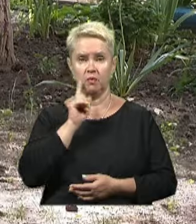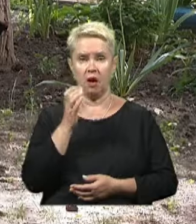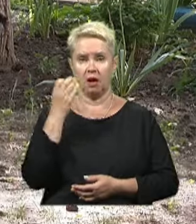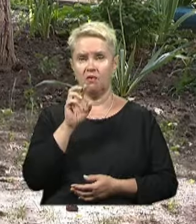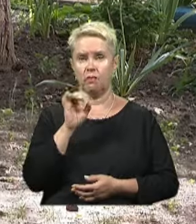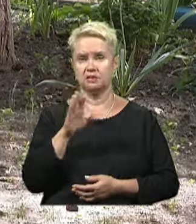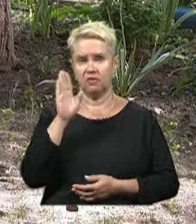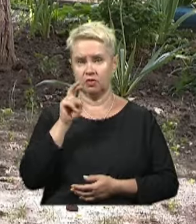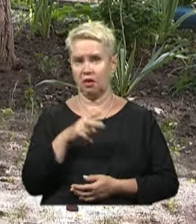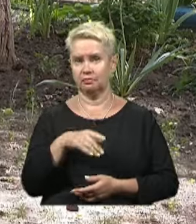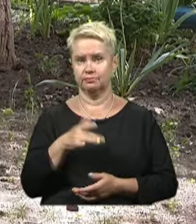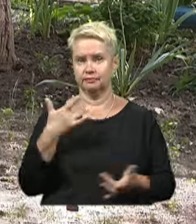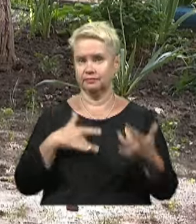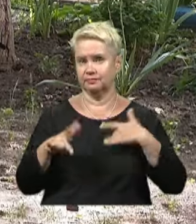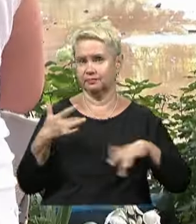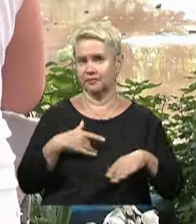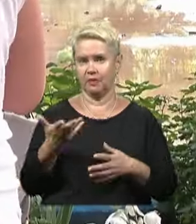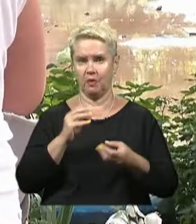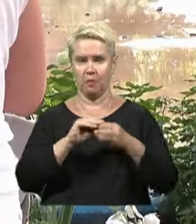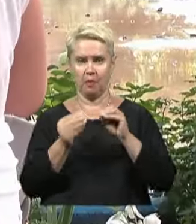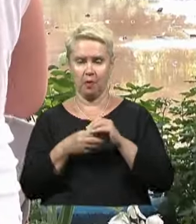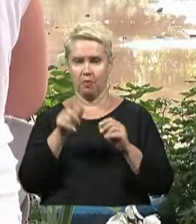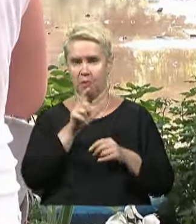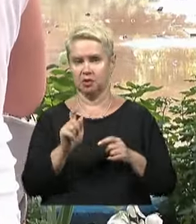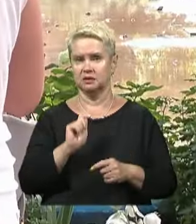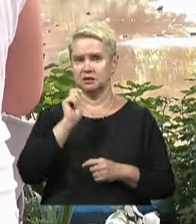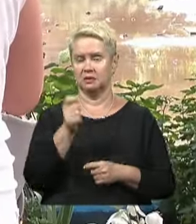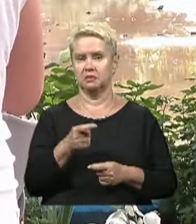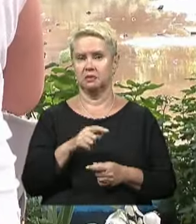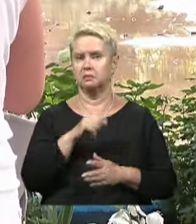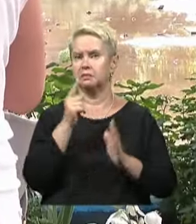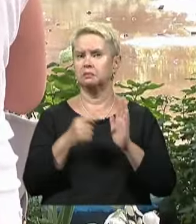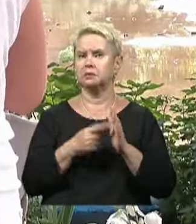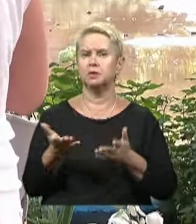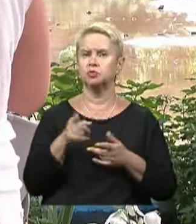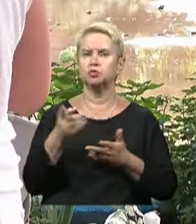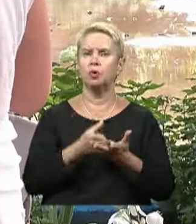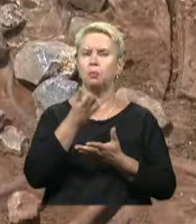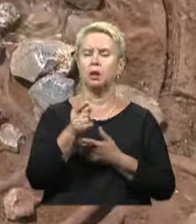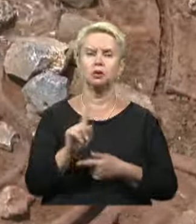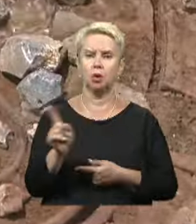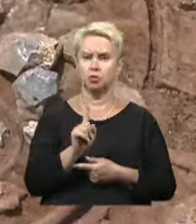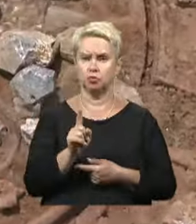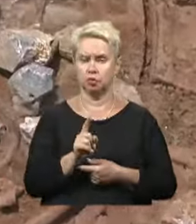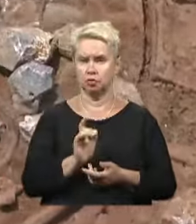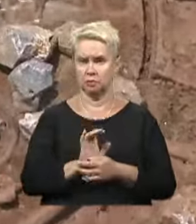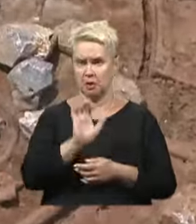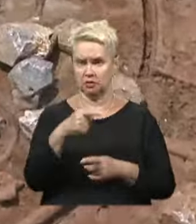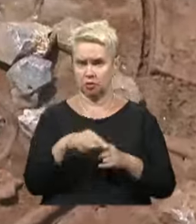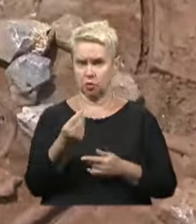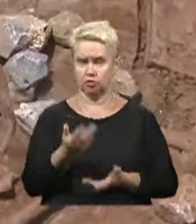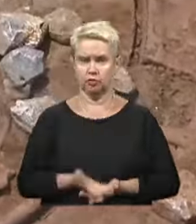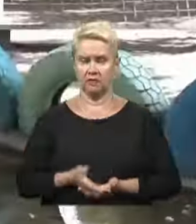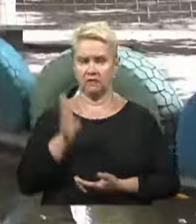Кривбасводоканалі відхрещується від очевидних проблем, мешканці задають логічне питання, за що вони платять і на що спрямовують ці